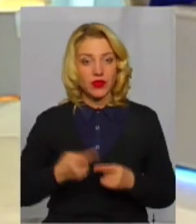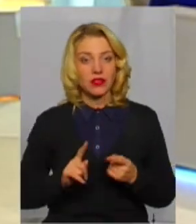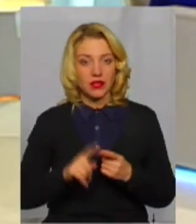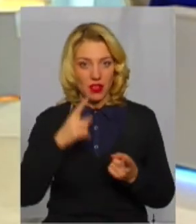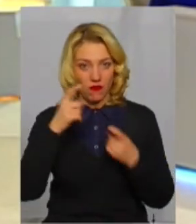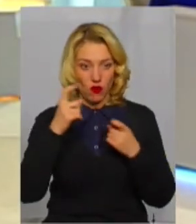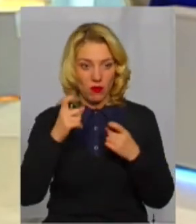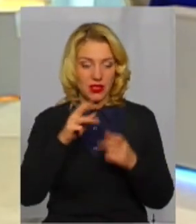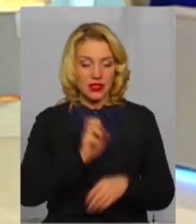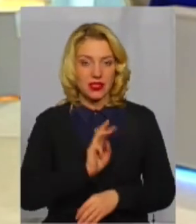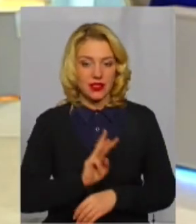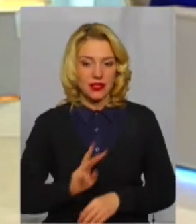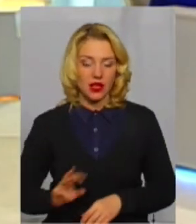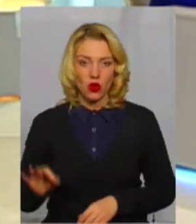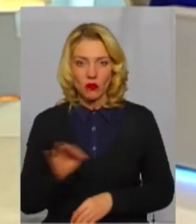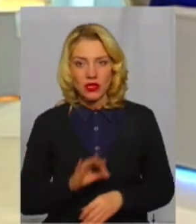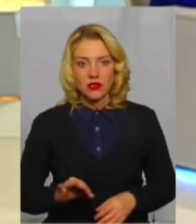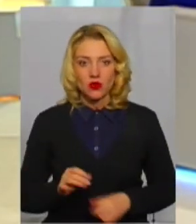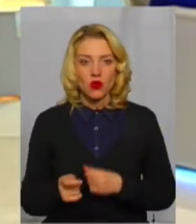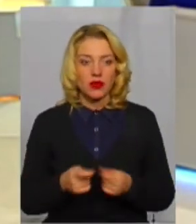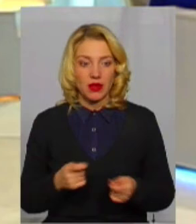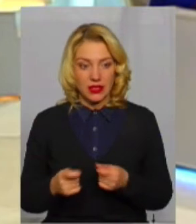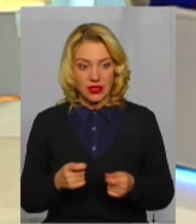інформація з сайту обласної адміністрації.